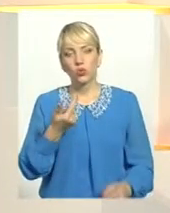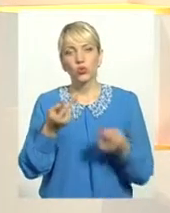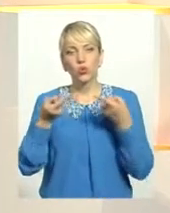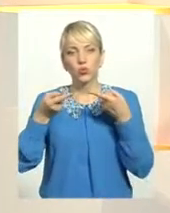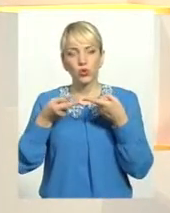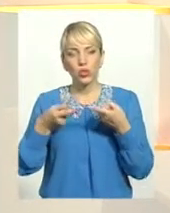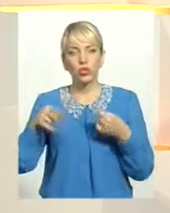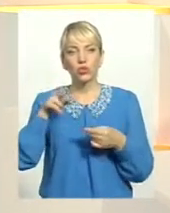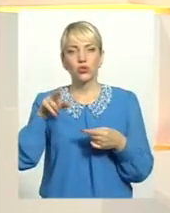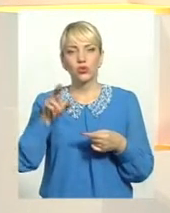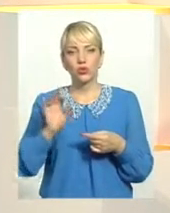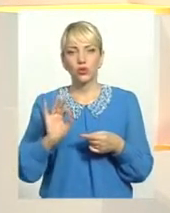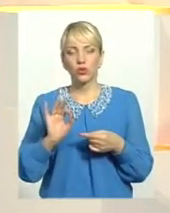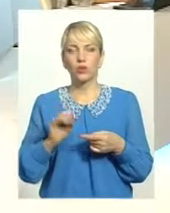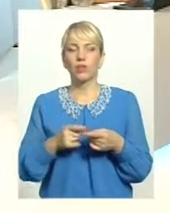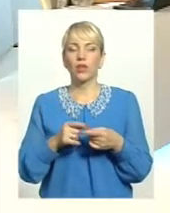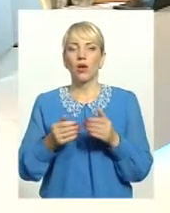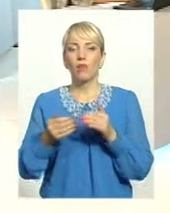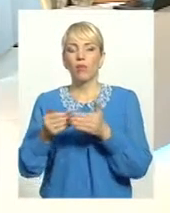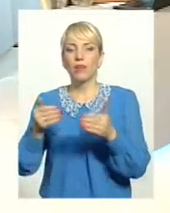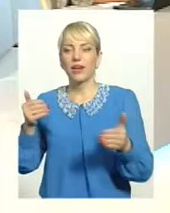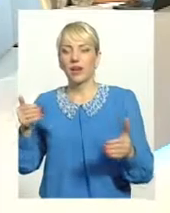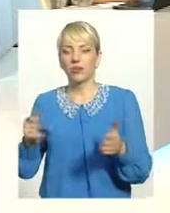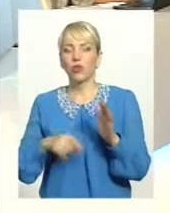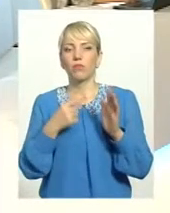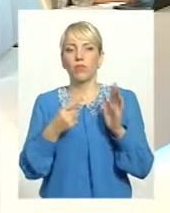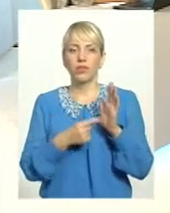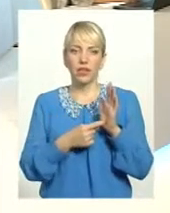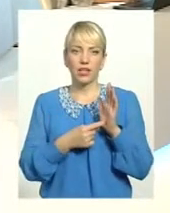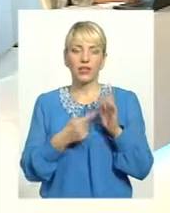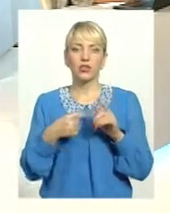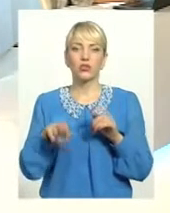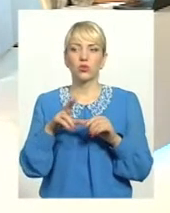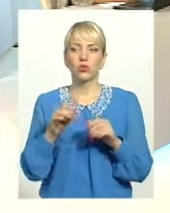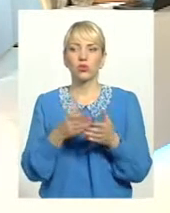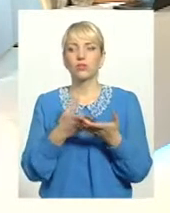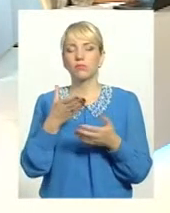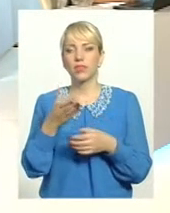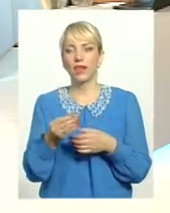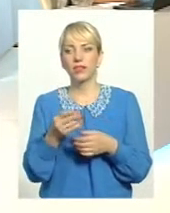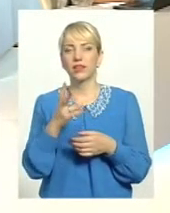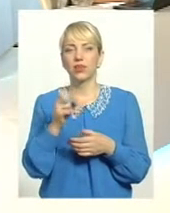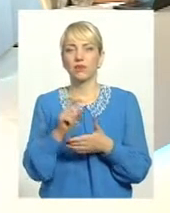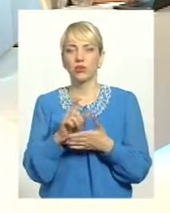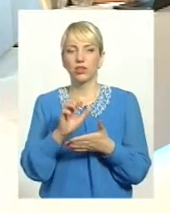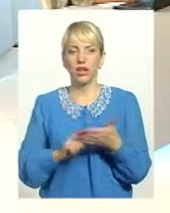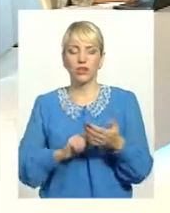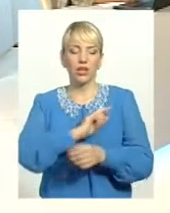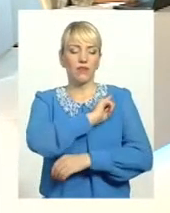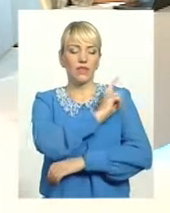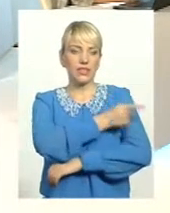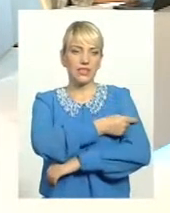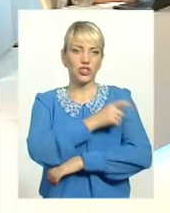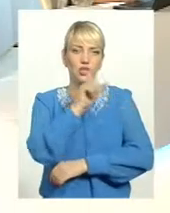відносно термінів сплати податку на доходів фізичних осіб та військового збору.